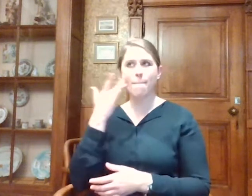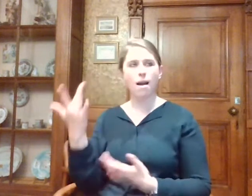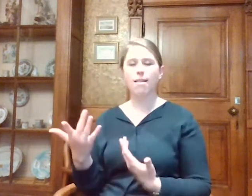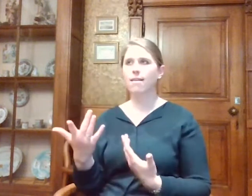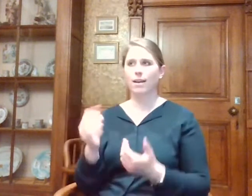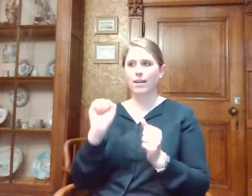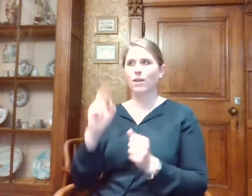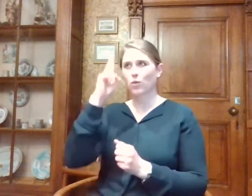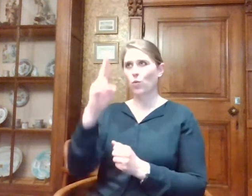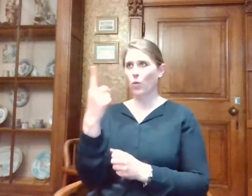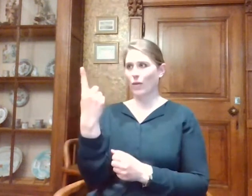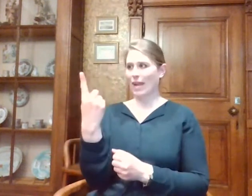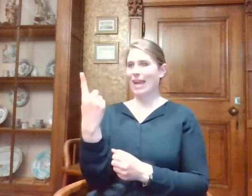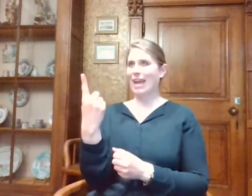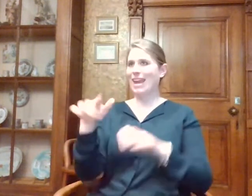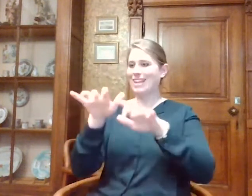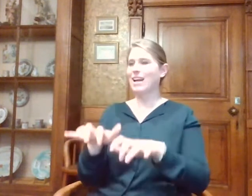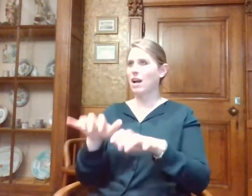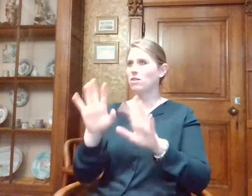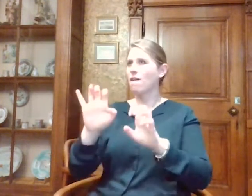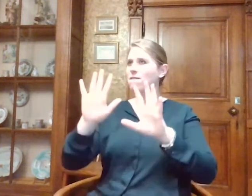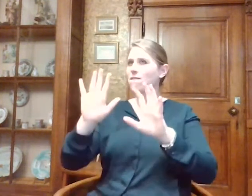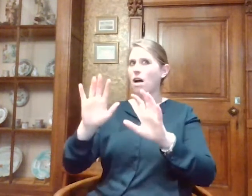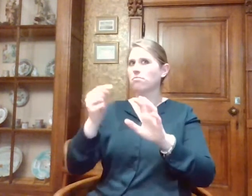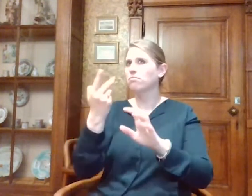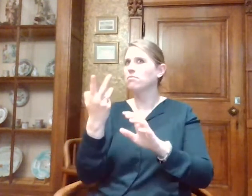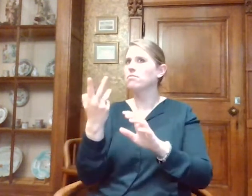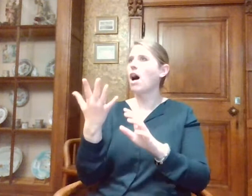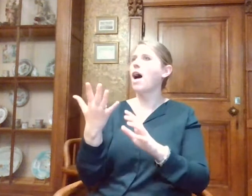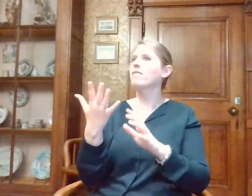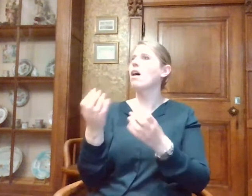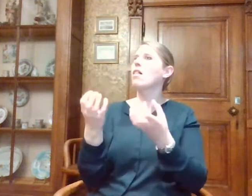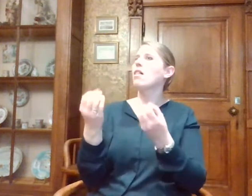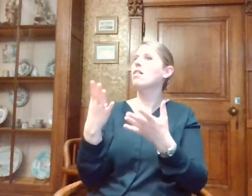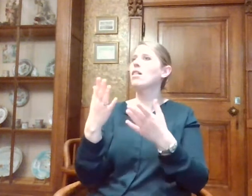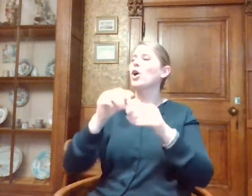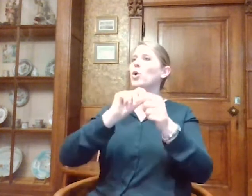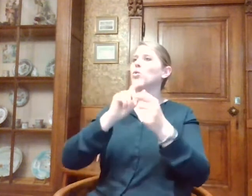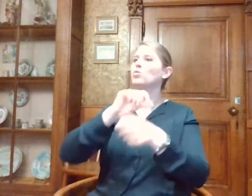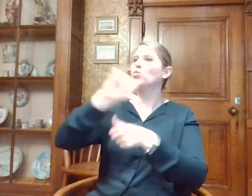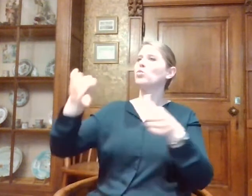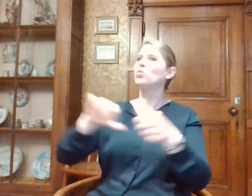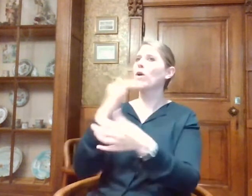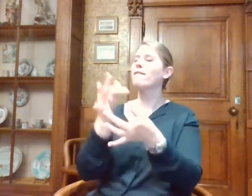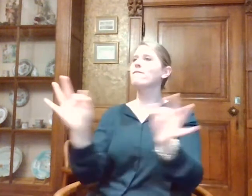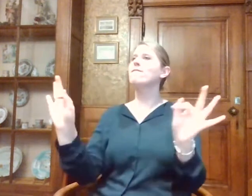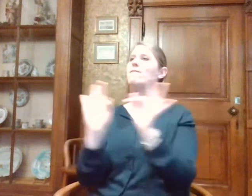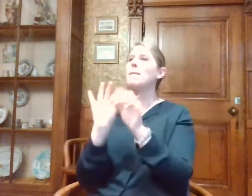superhandig. Je kan gewoon met één account zoveel tours maken. Die familietour gaat bij ons